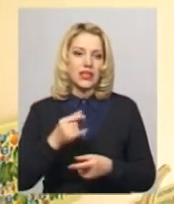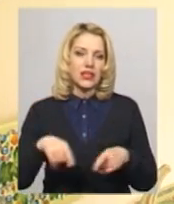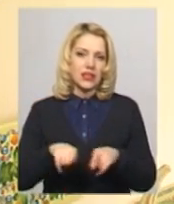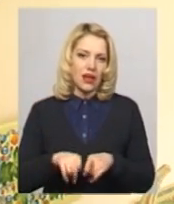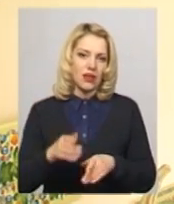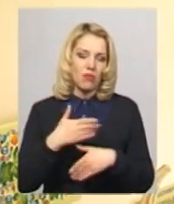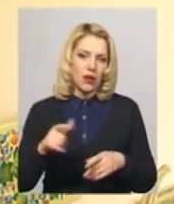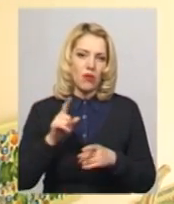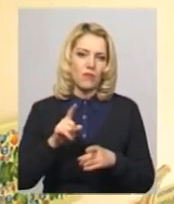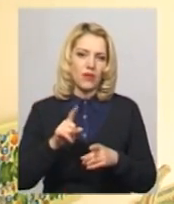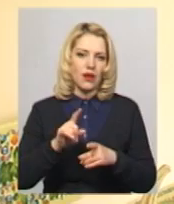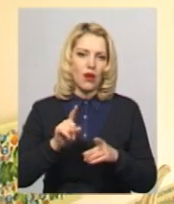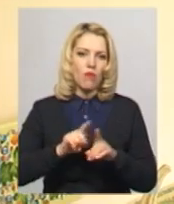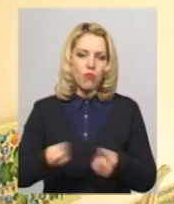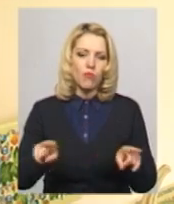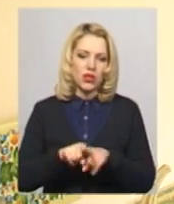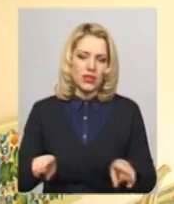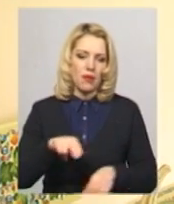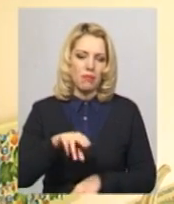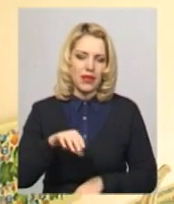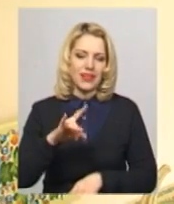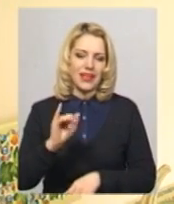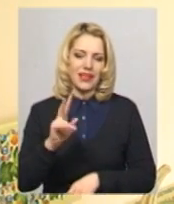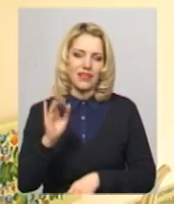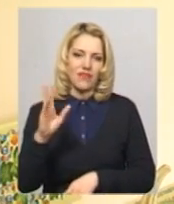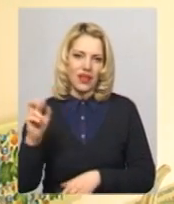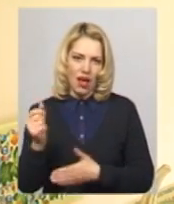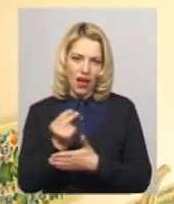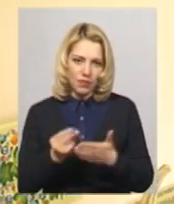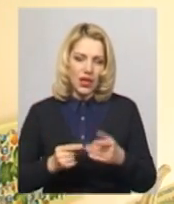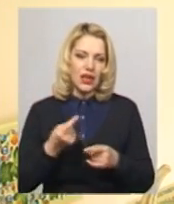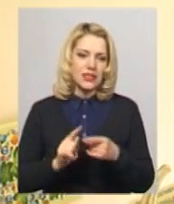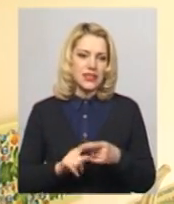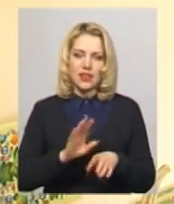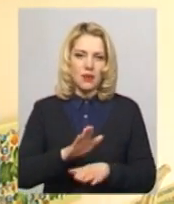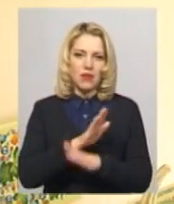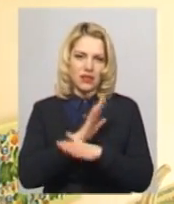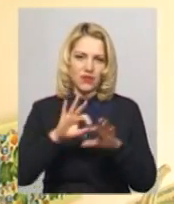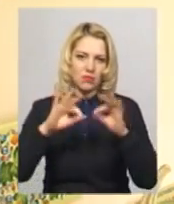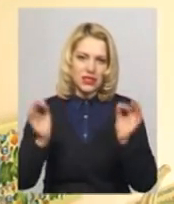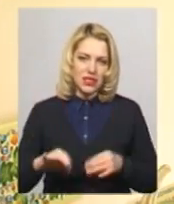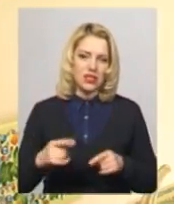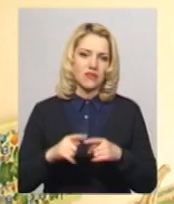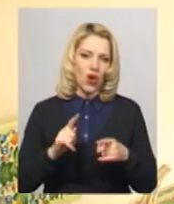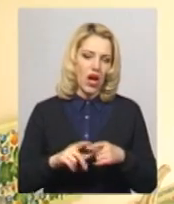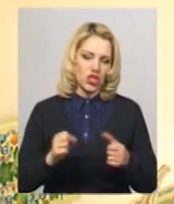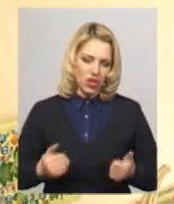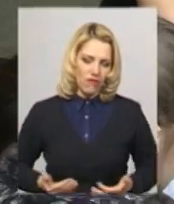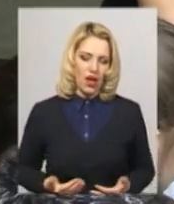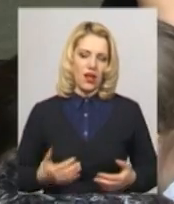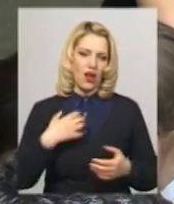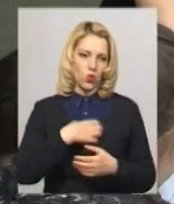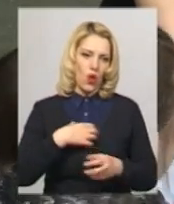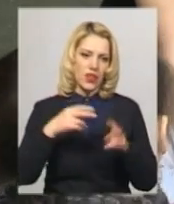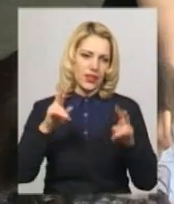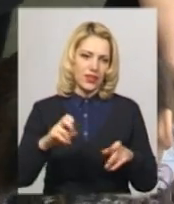чином популяризуємо петриківку, показуємо, що це не мертве мистецтво, що це жива, актуальна тема.